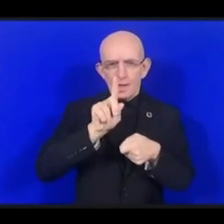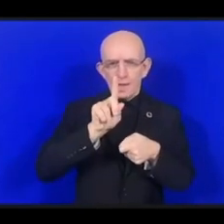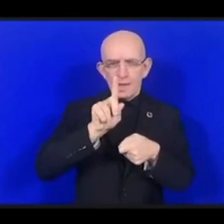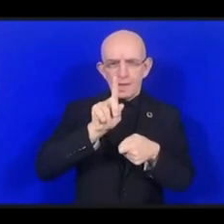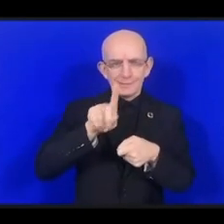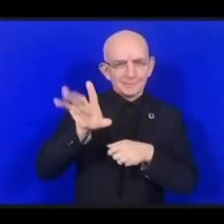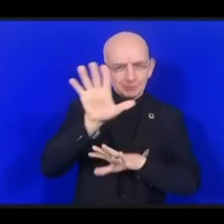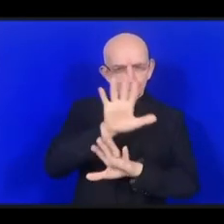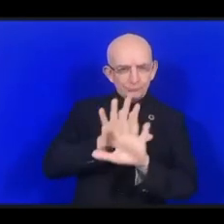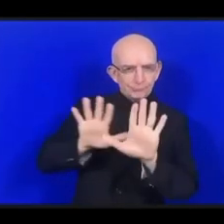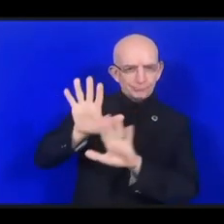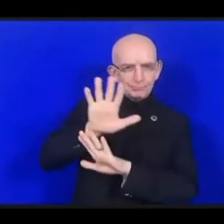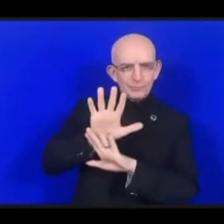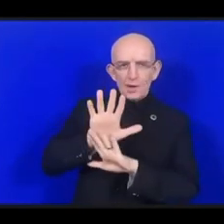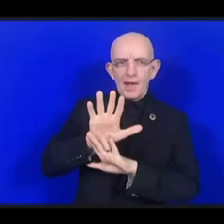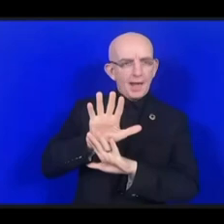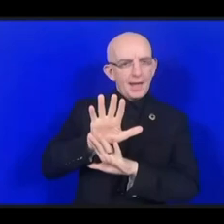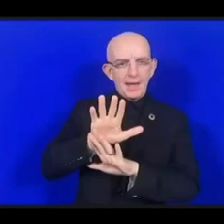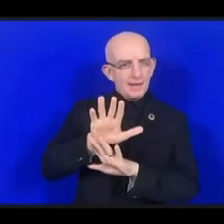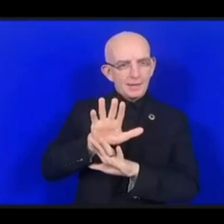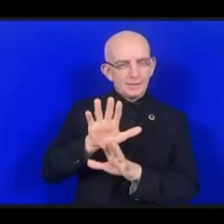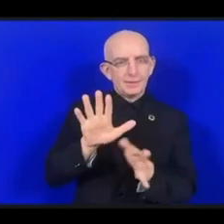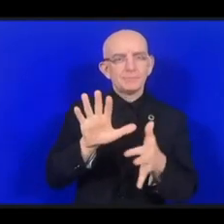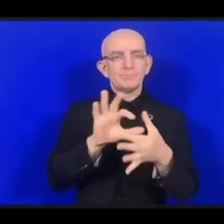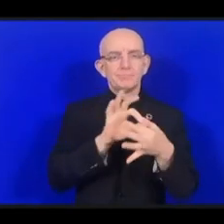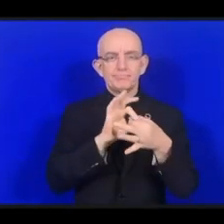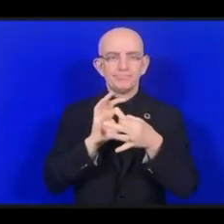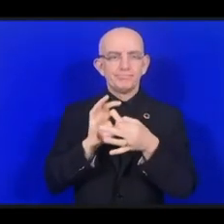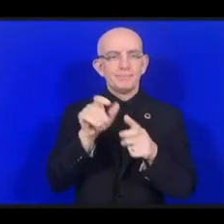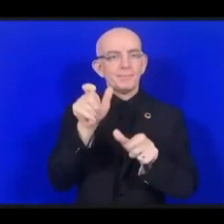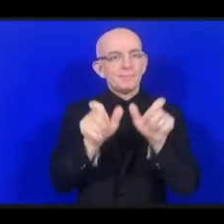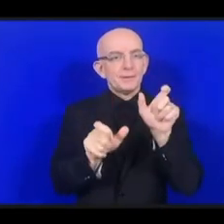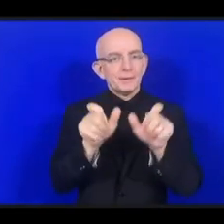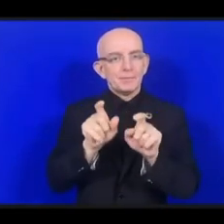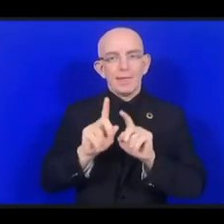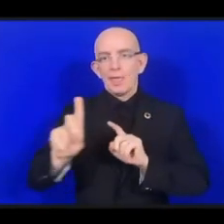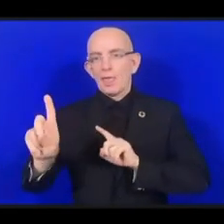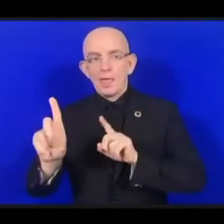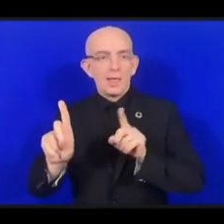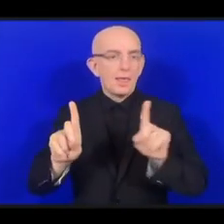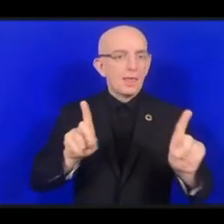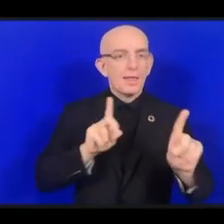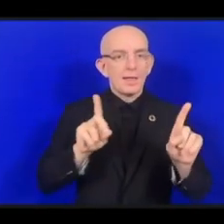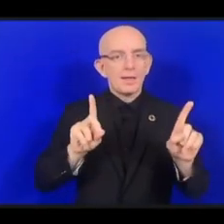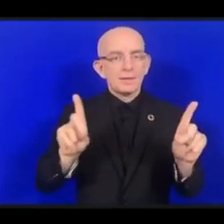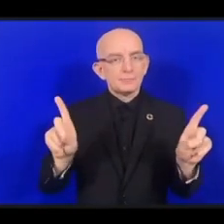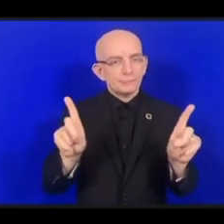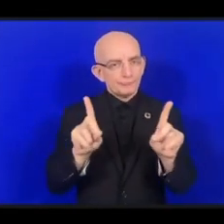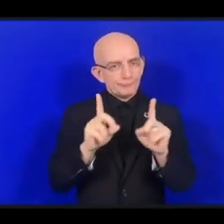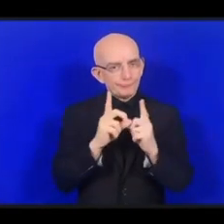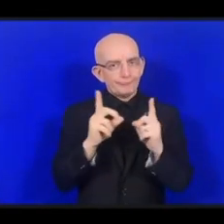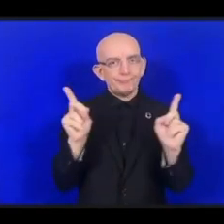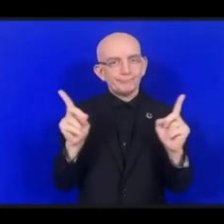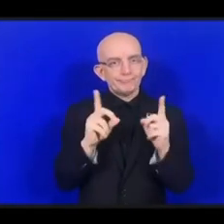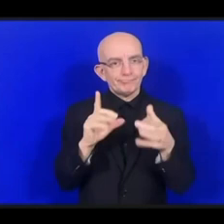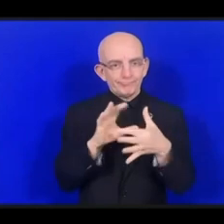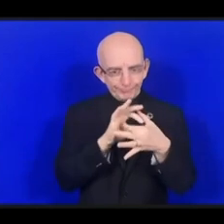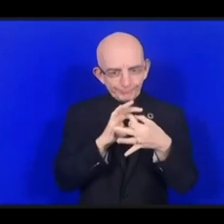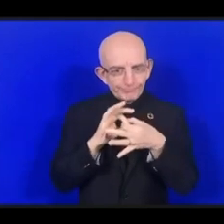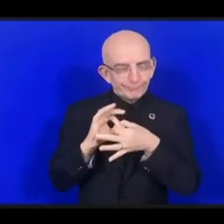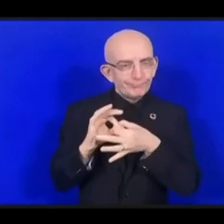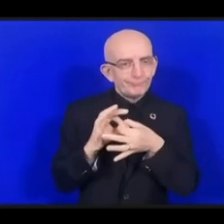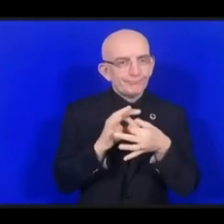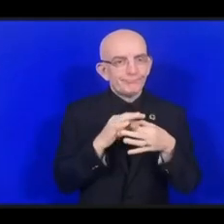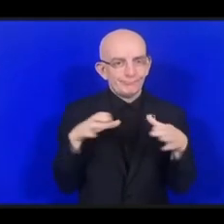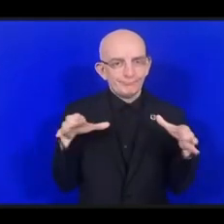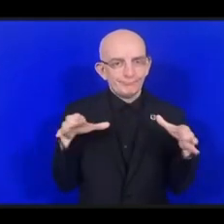роглиф может иметь и положительное значение – связь между мужем и женой,